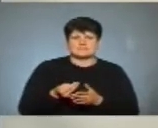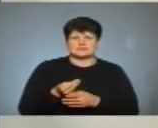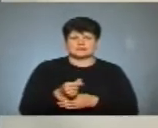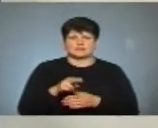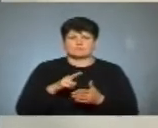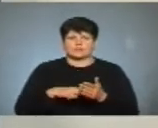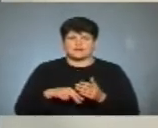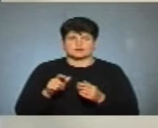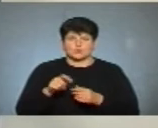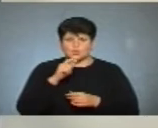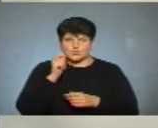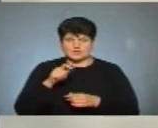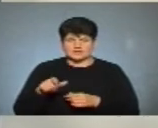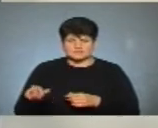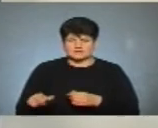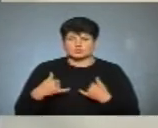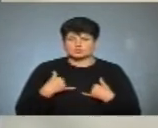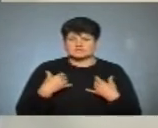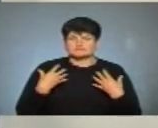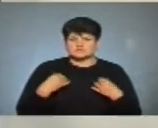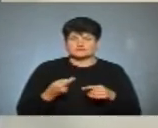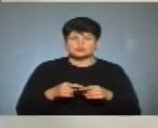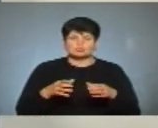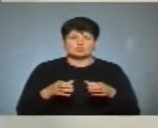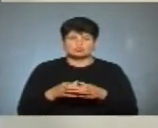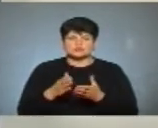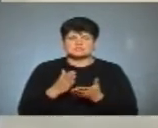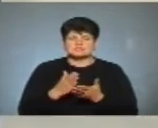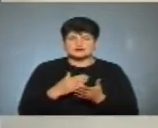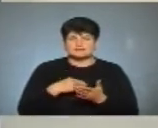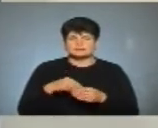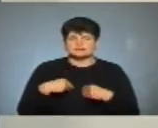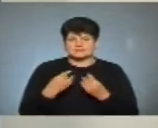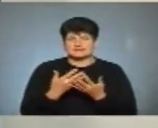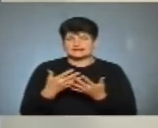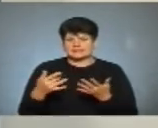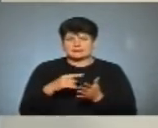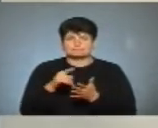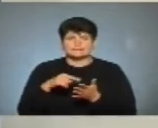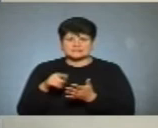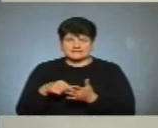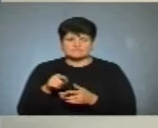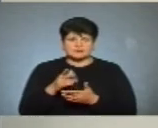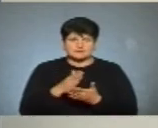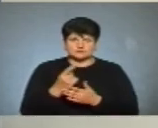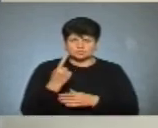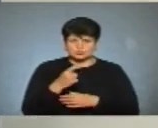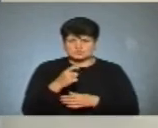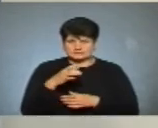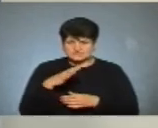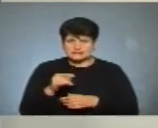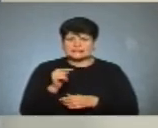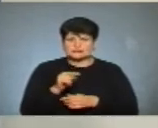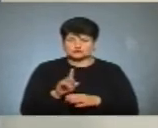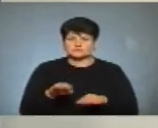податків України. І в нашому цьому блокі програми я вам поставлю кілька запитань. Ви матимете хвилину для того,